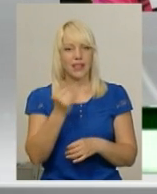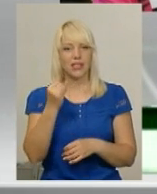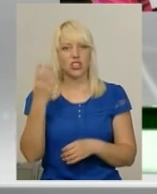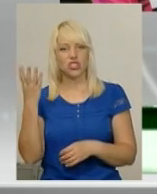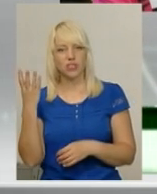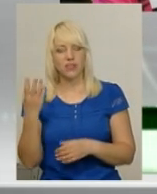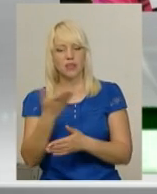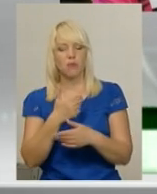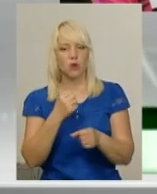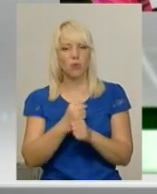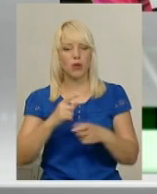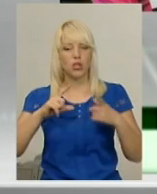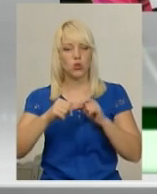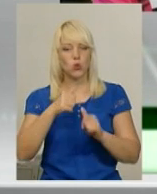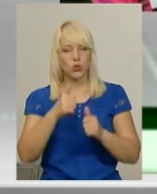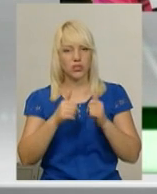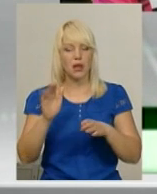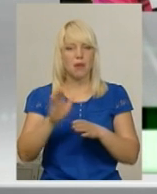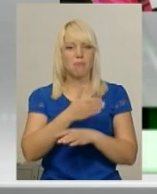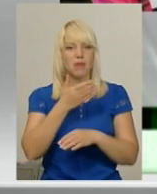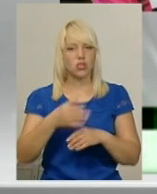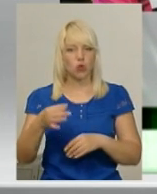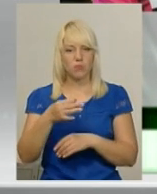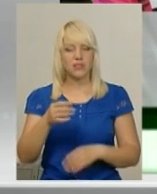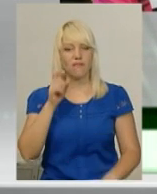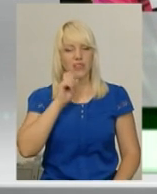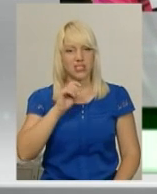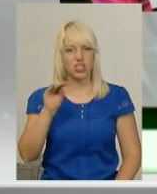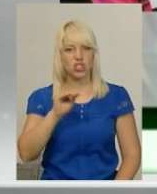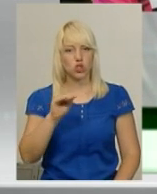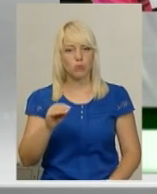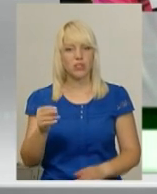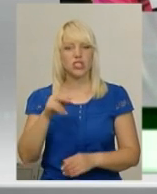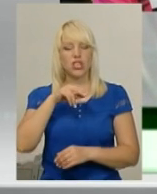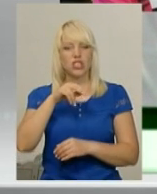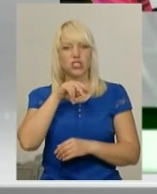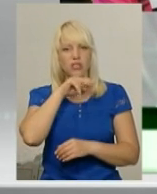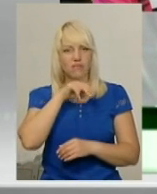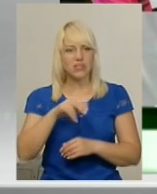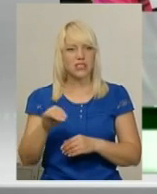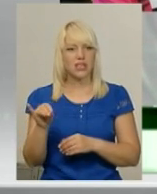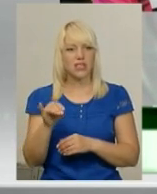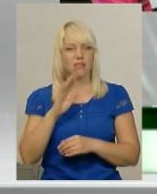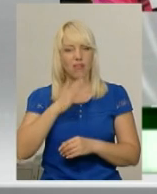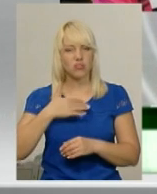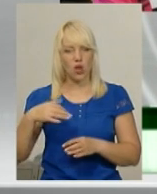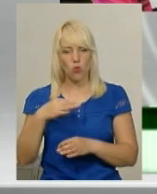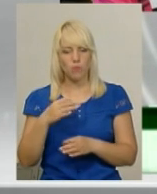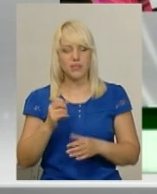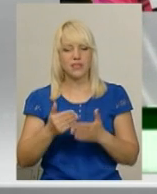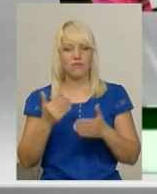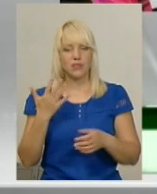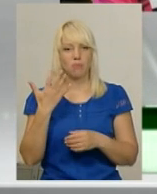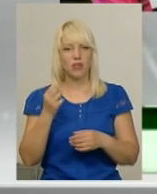міжобласний, в якому прийняла участь Вінницька, Житомирська і Хмельницька область 16 команд. Він також від 5-го та молодші